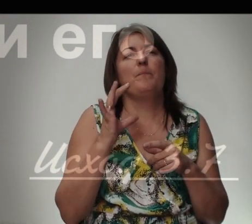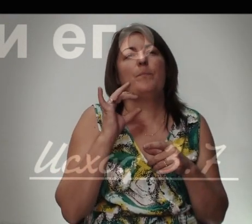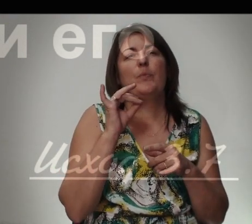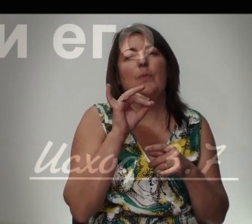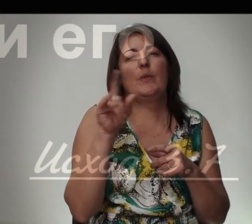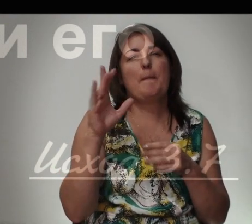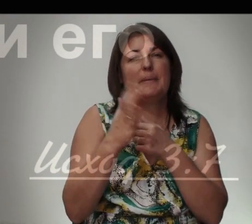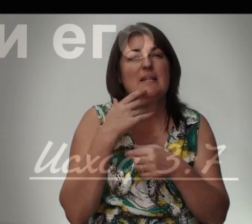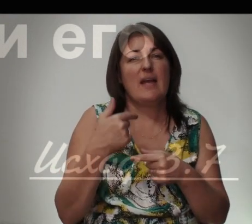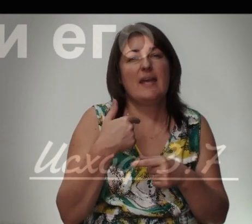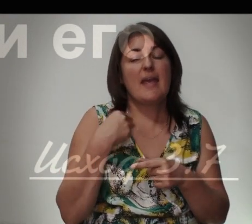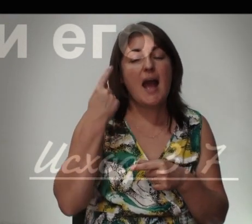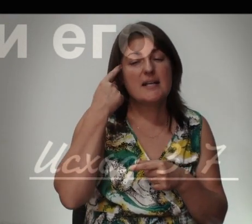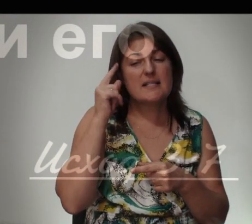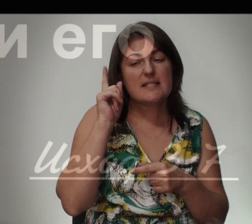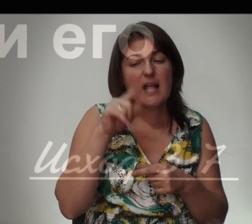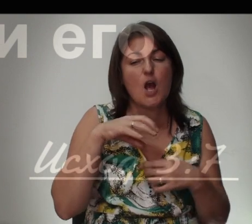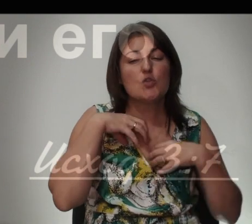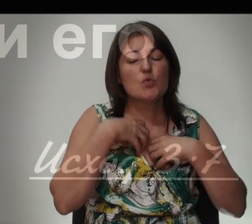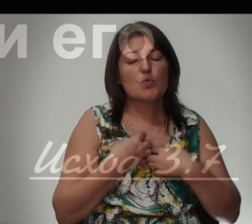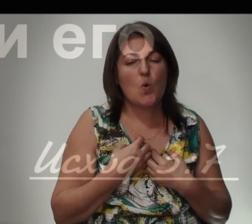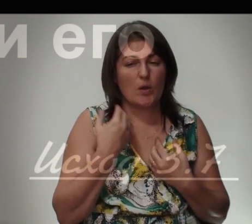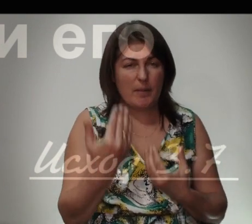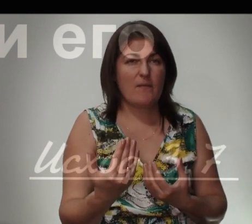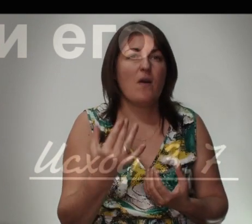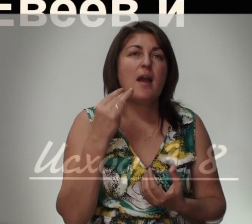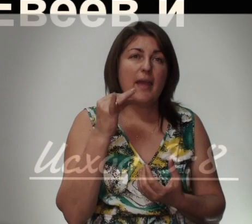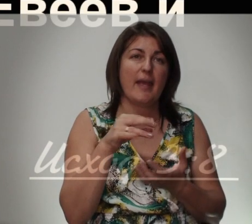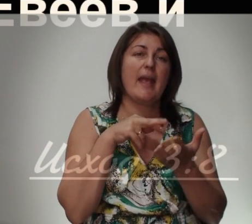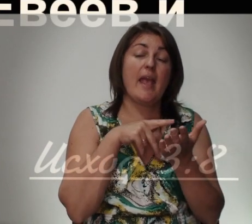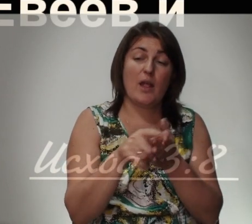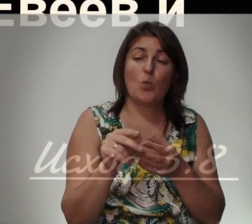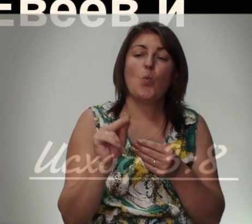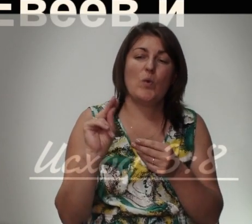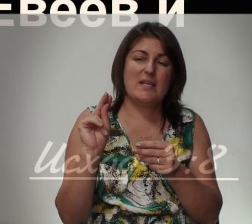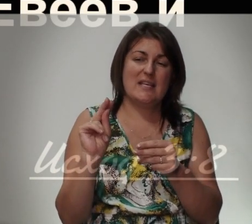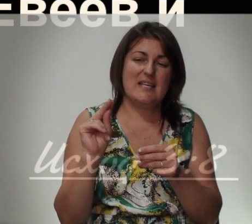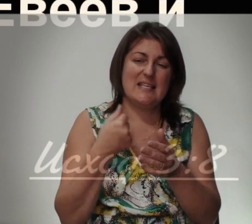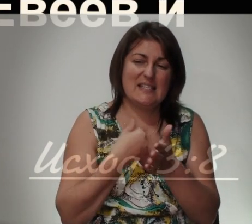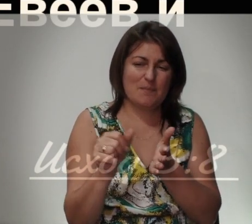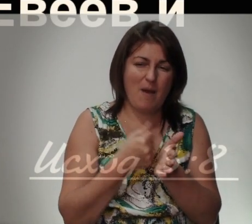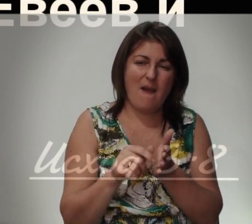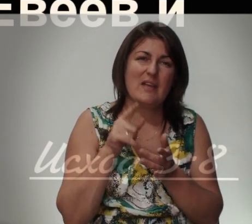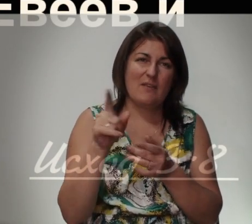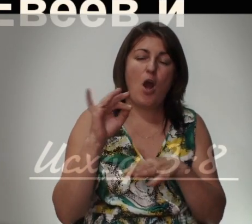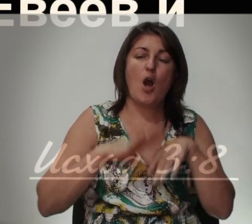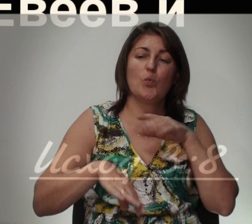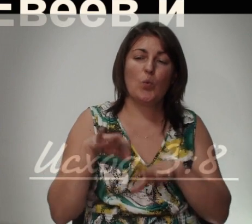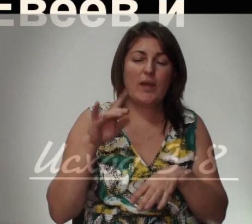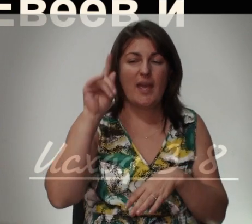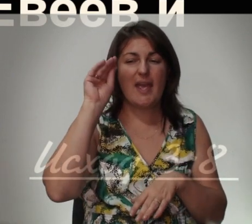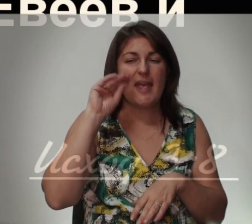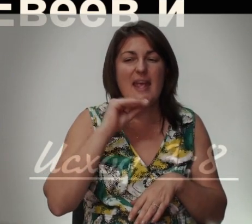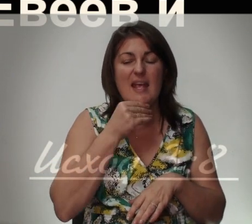Я знаю Скорби его Иду Избавить его От других Египтян И